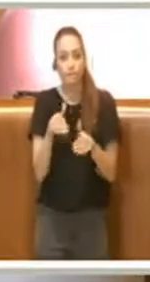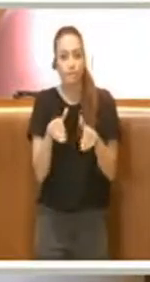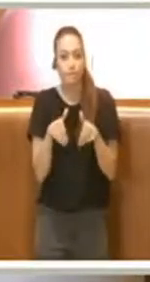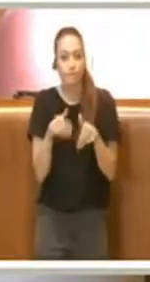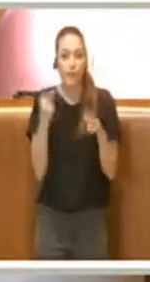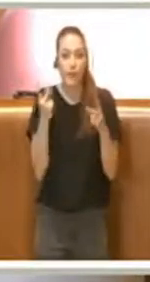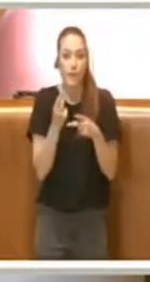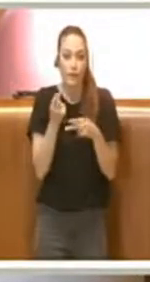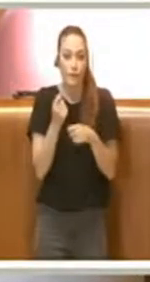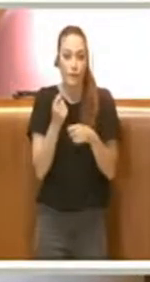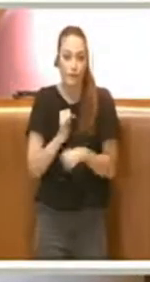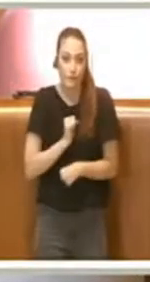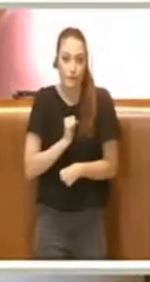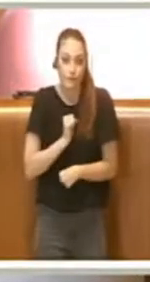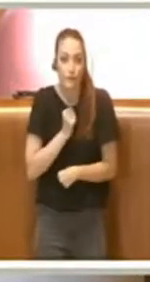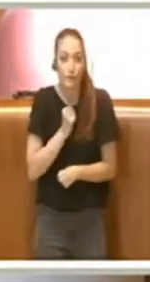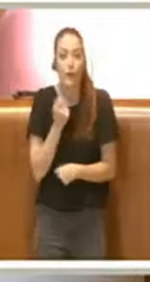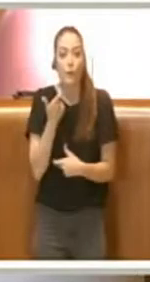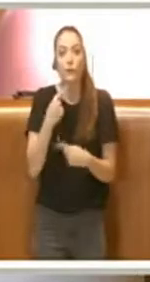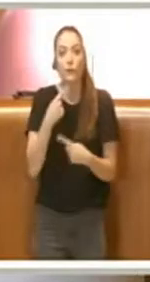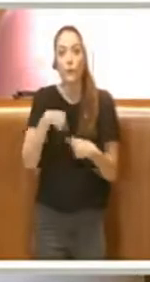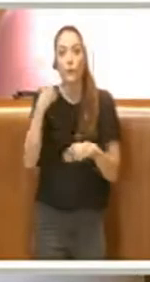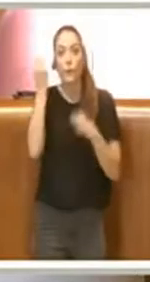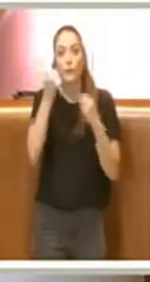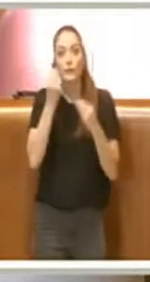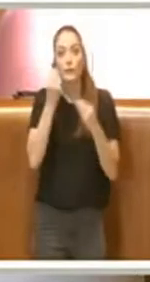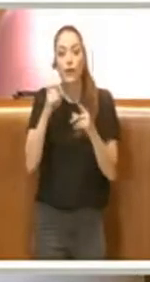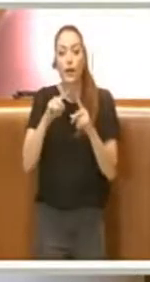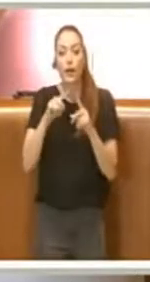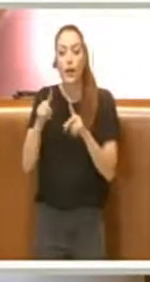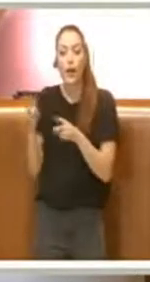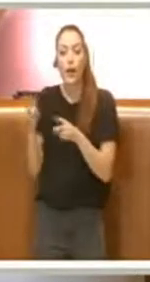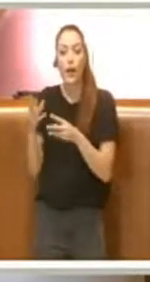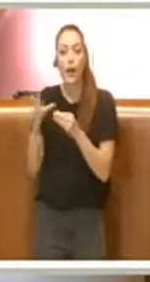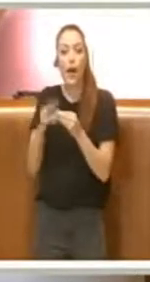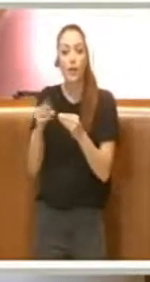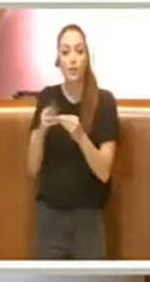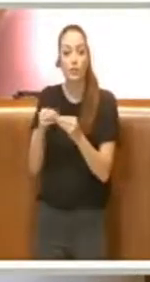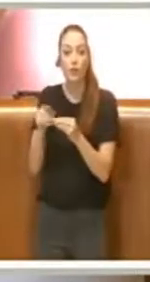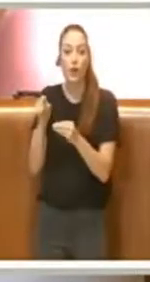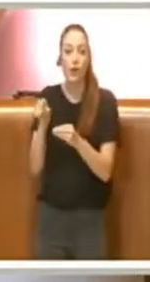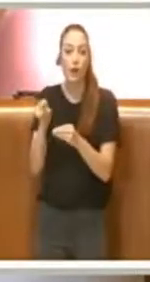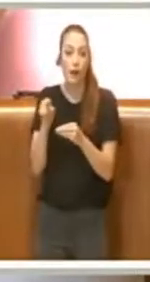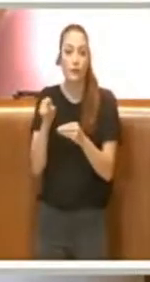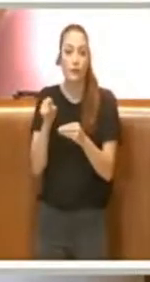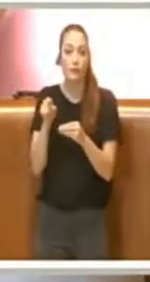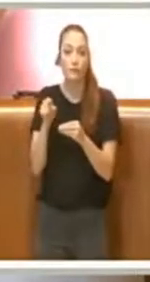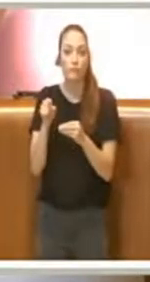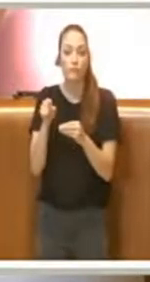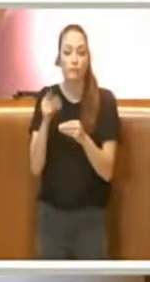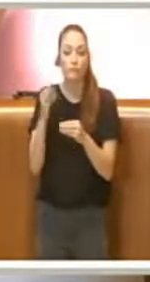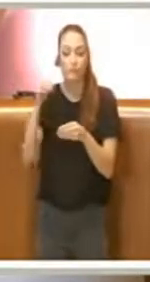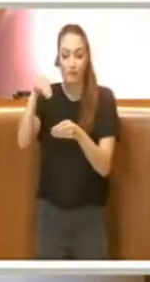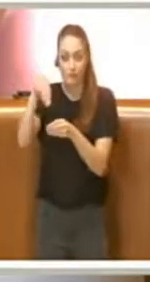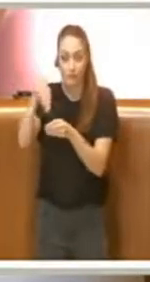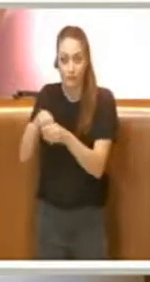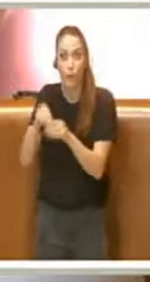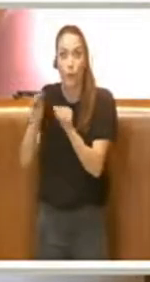anche noi riteniamo che i laboratori artigianali che hanno posti all'interno,